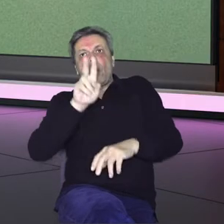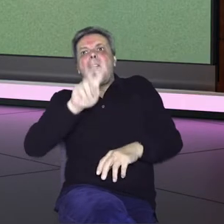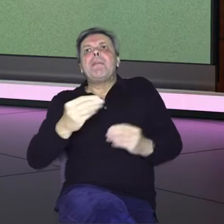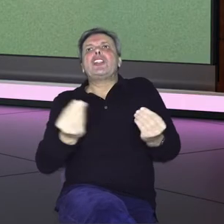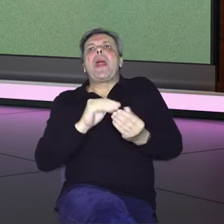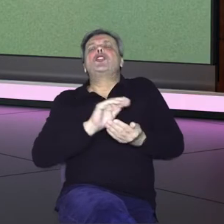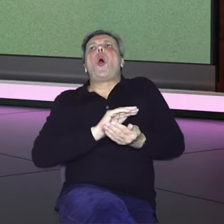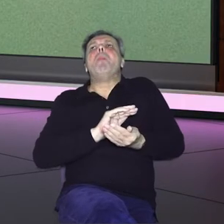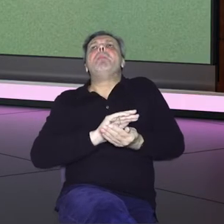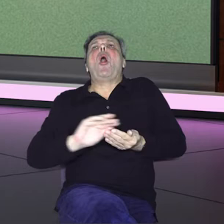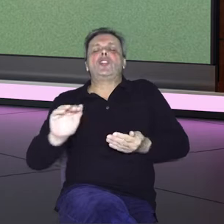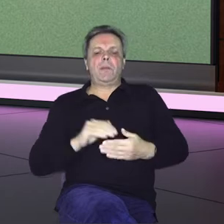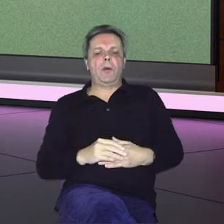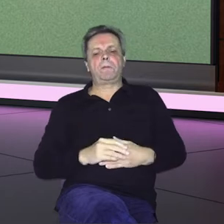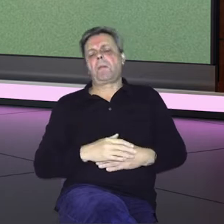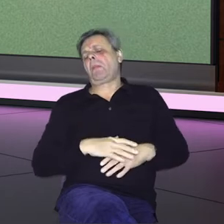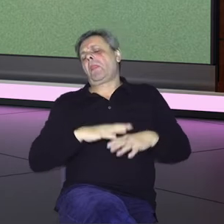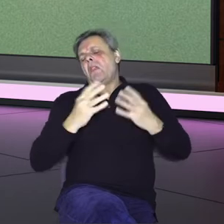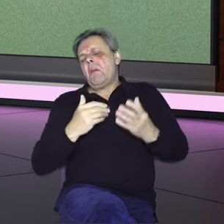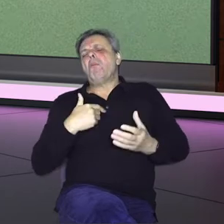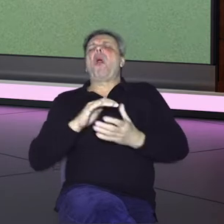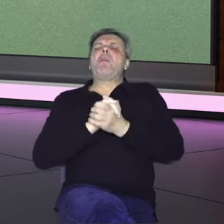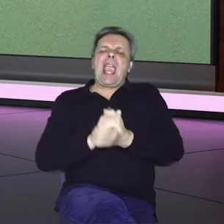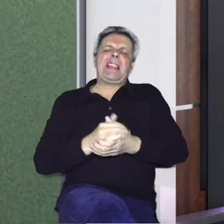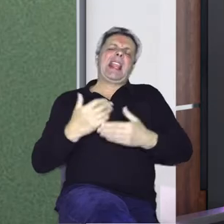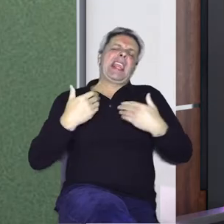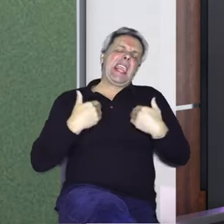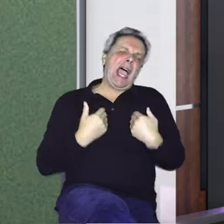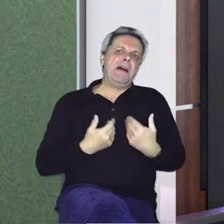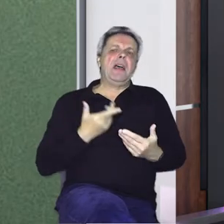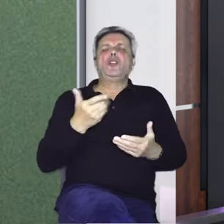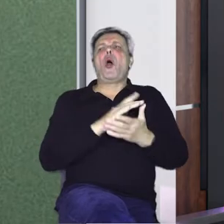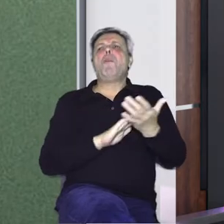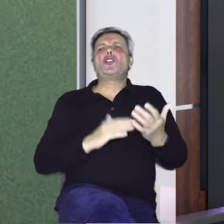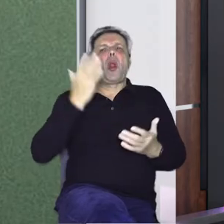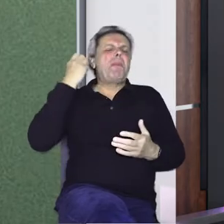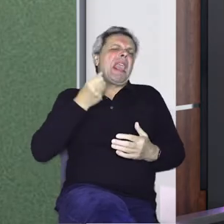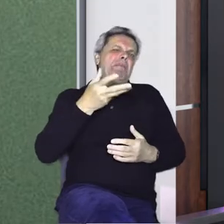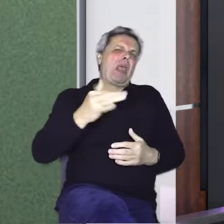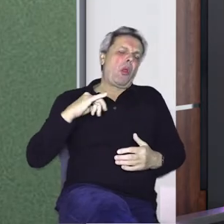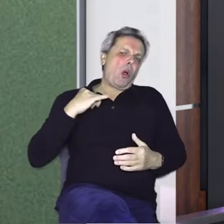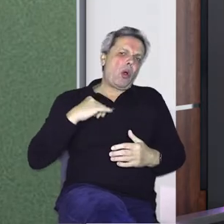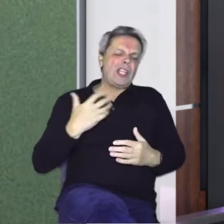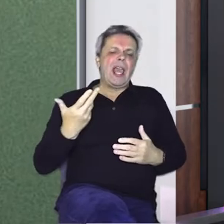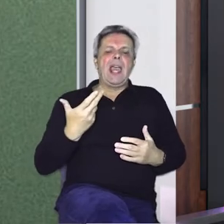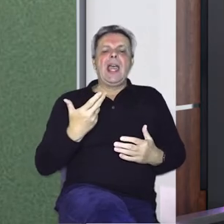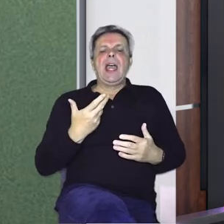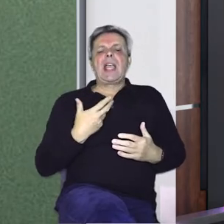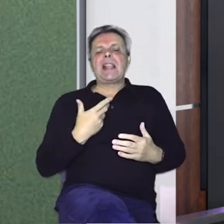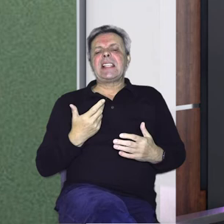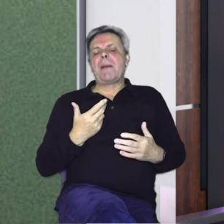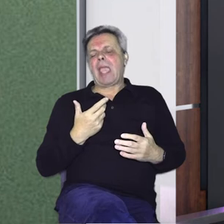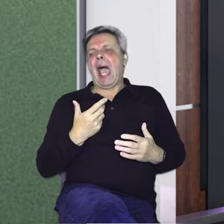posebno u sebi? I prijatelji i ja, znači, to je sve počelo prije par godina kad sam ja krenuo zapravo sa